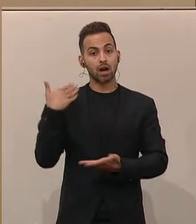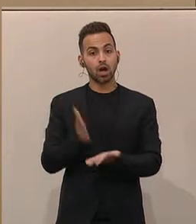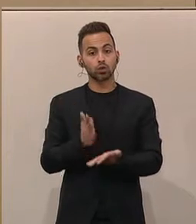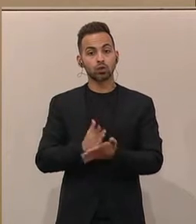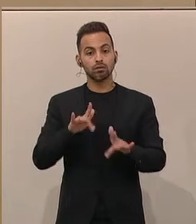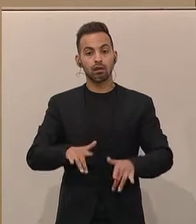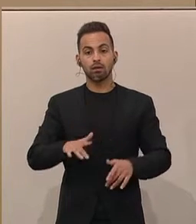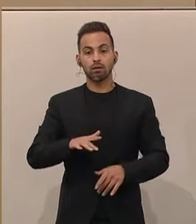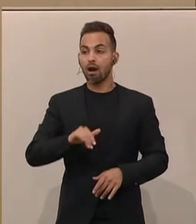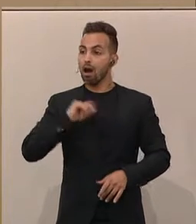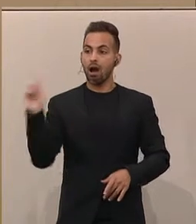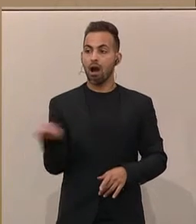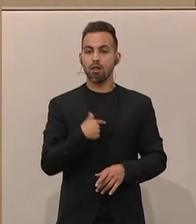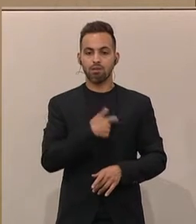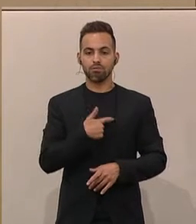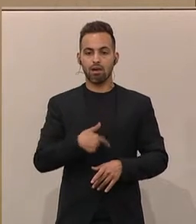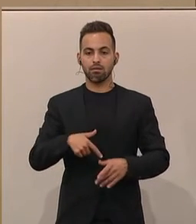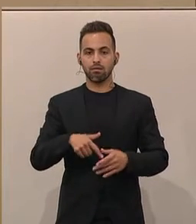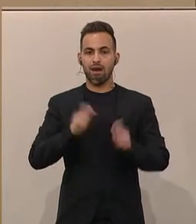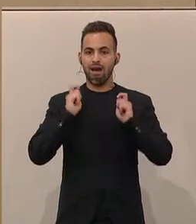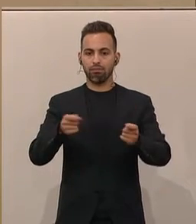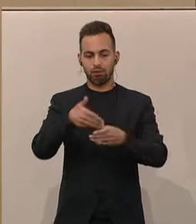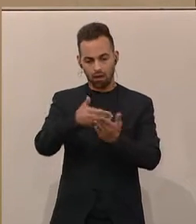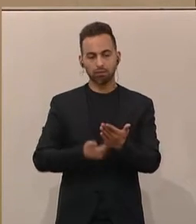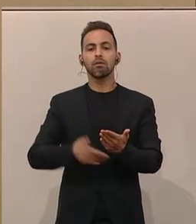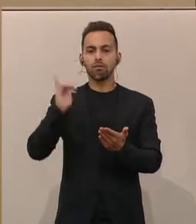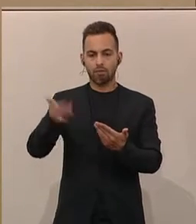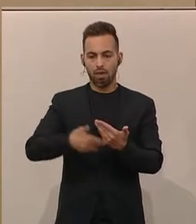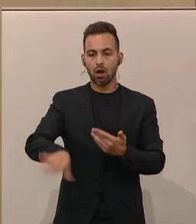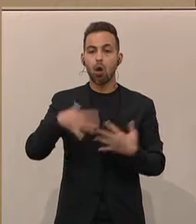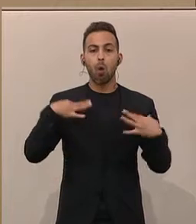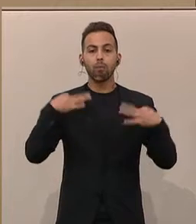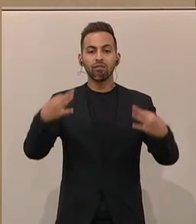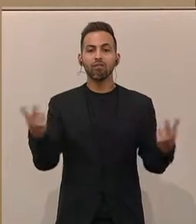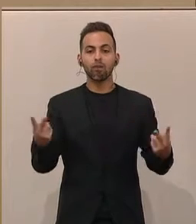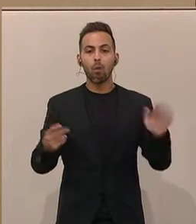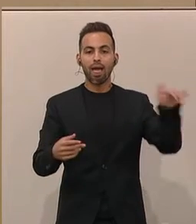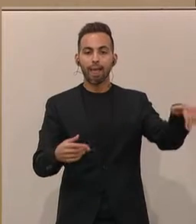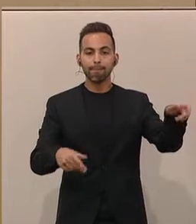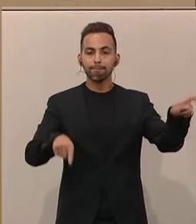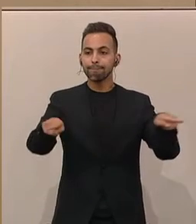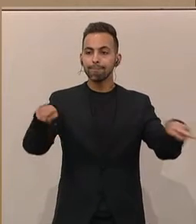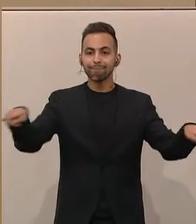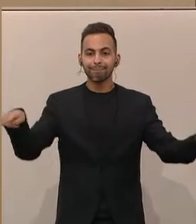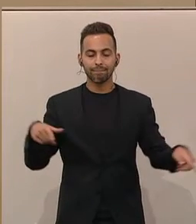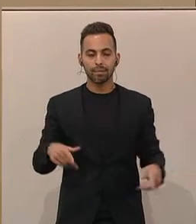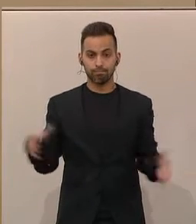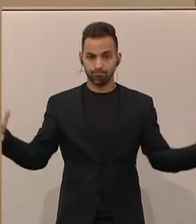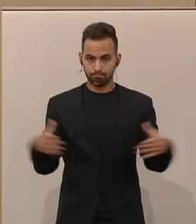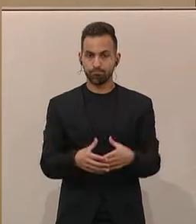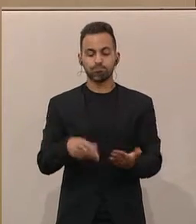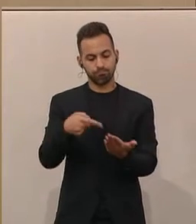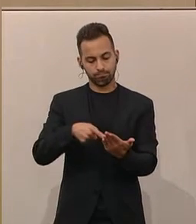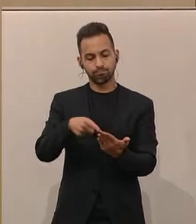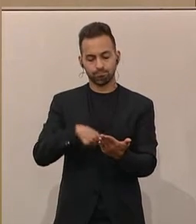Allparteienantrag verabschieden konnten für die Opfer in Heimen. Wir haben uns von Anfang an auch darauf